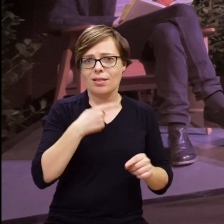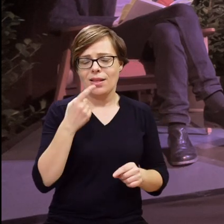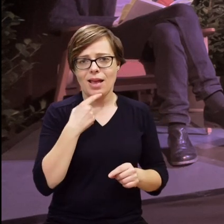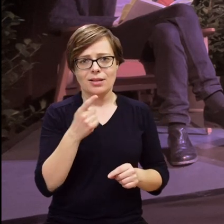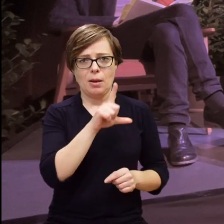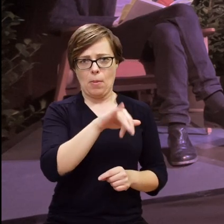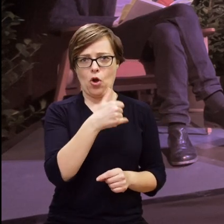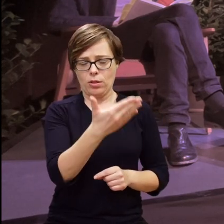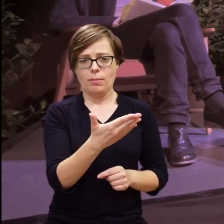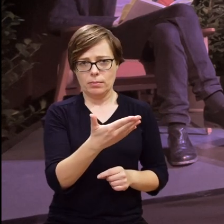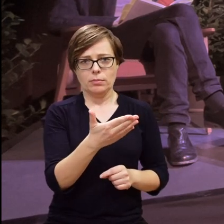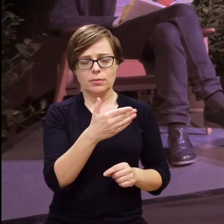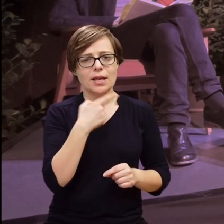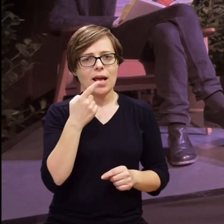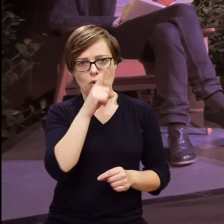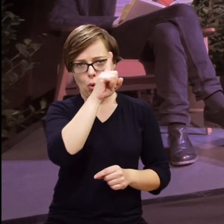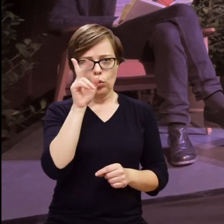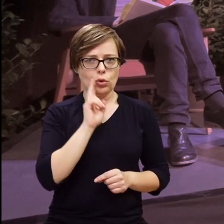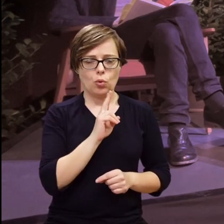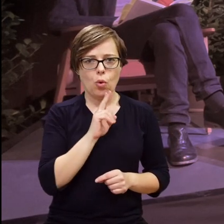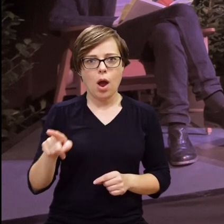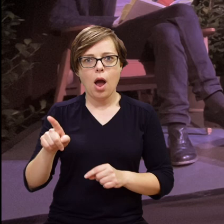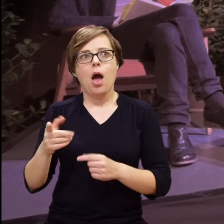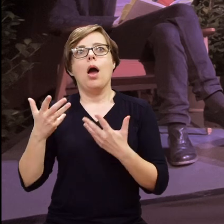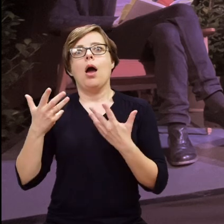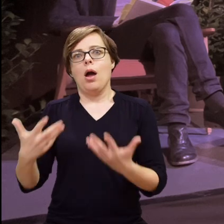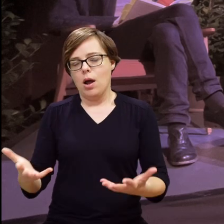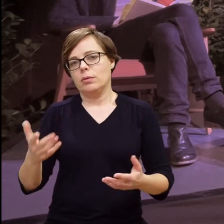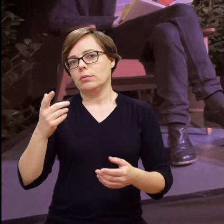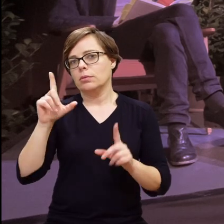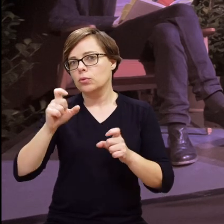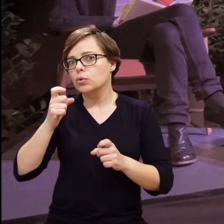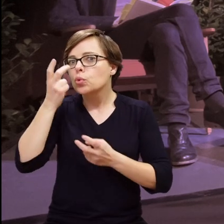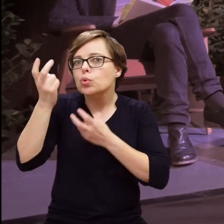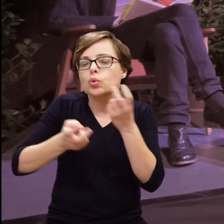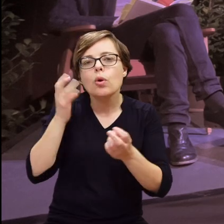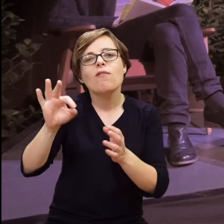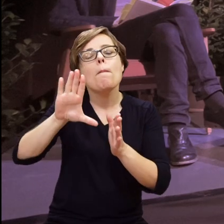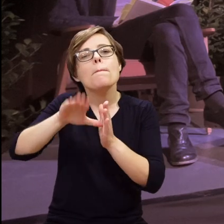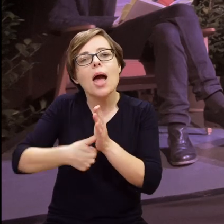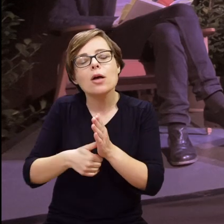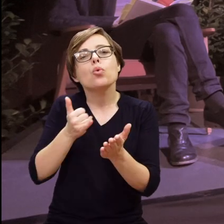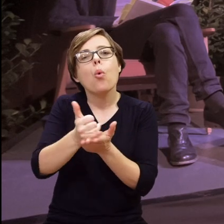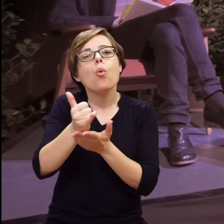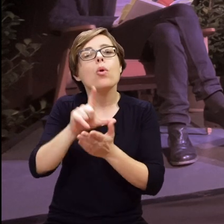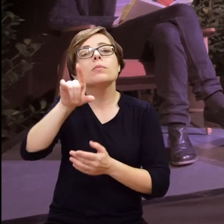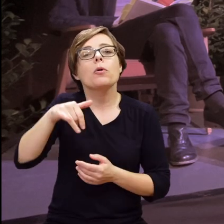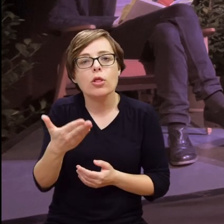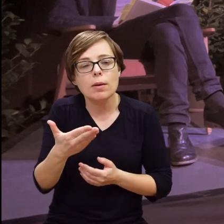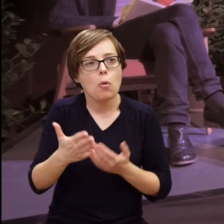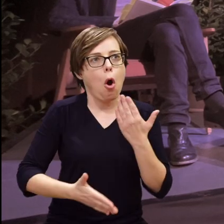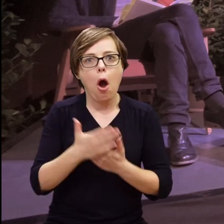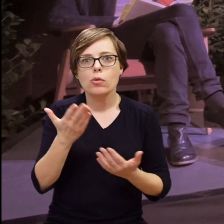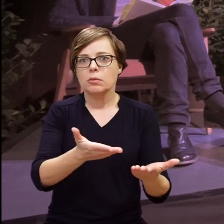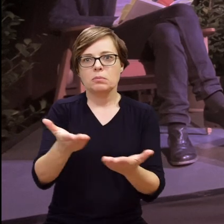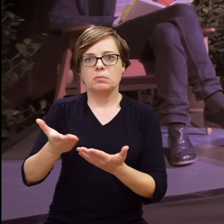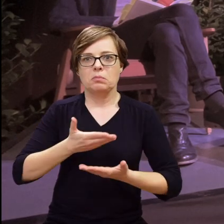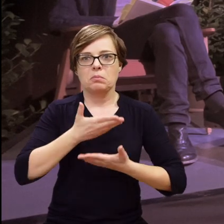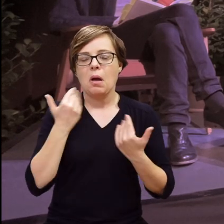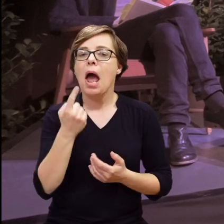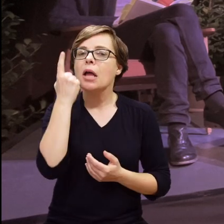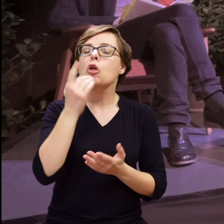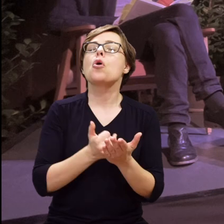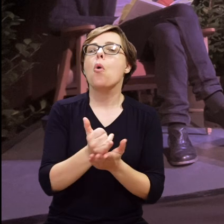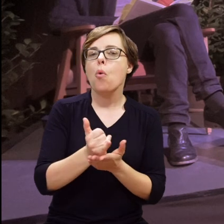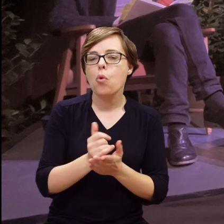żywego języka, naturalnego języka ludzi głuchych i zaczynają szukać kursów polskiego języka migowego w swoim mieście i się okazuje, że